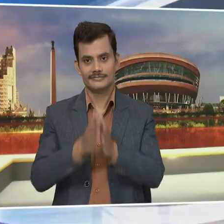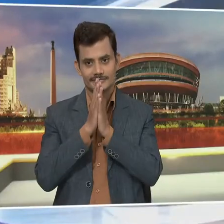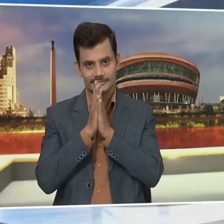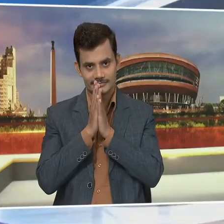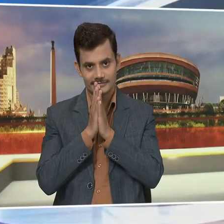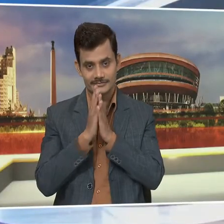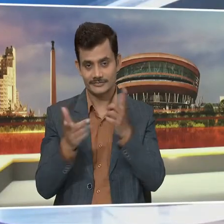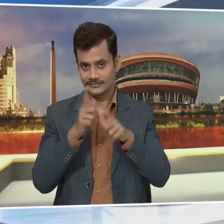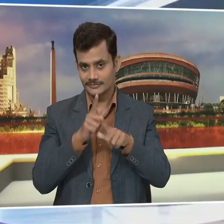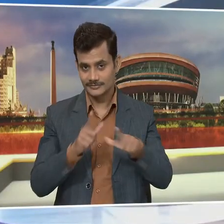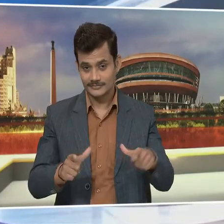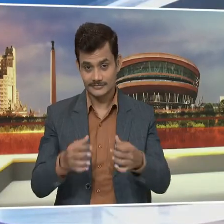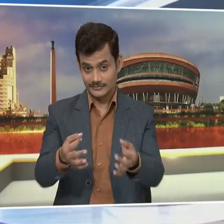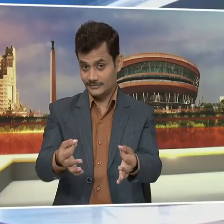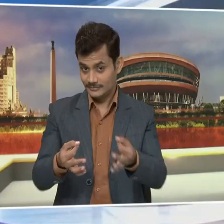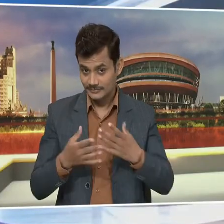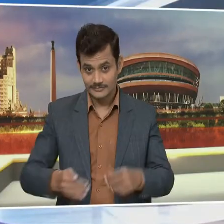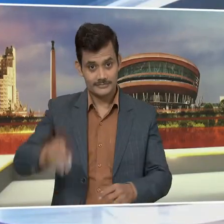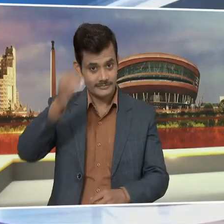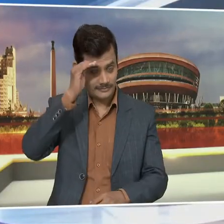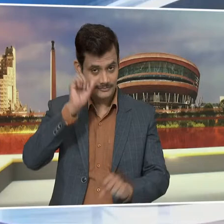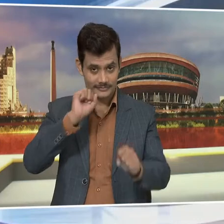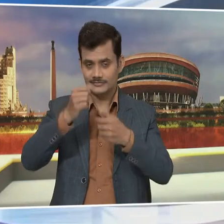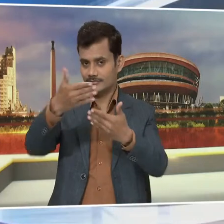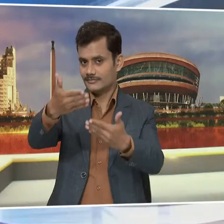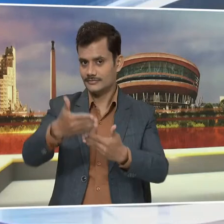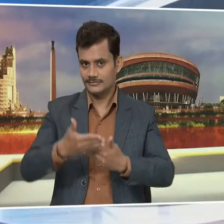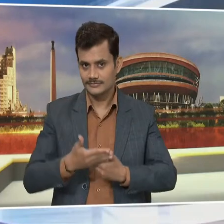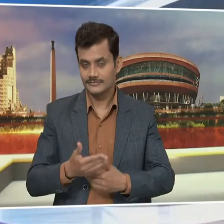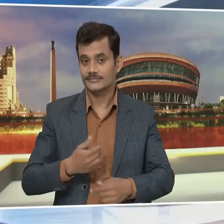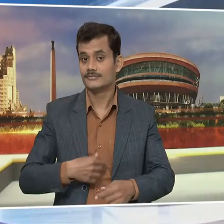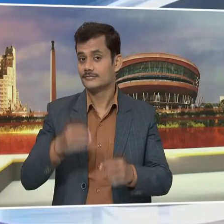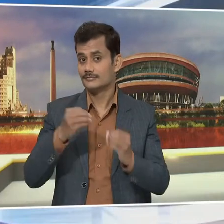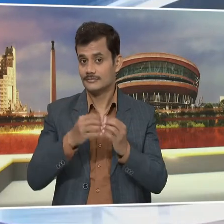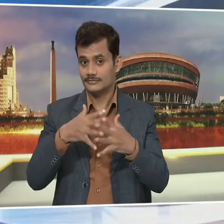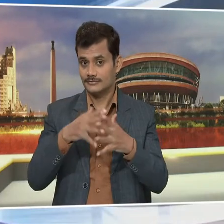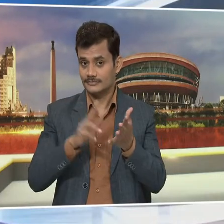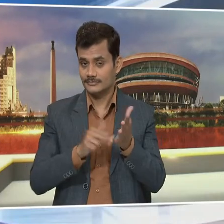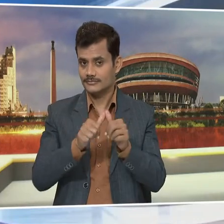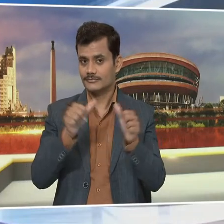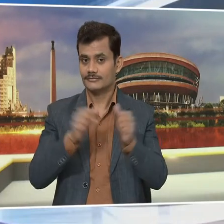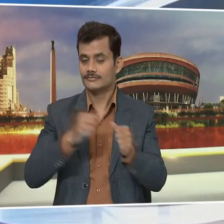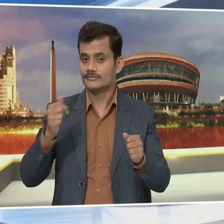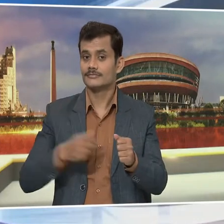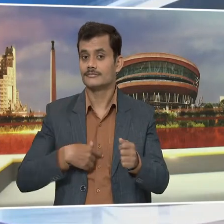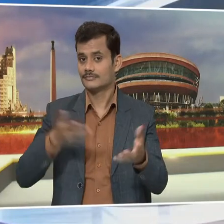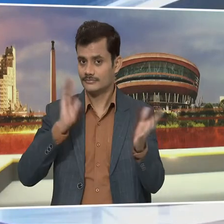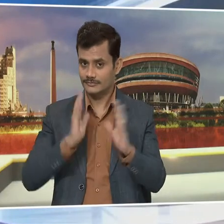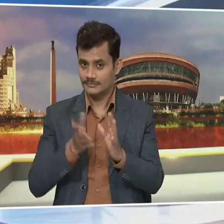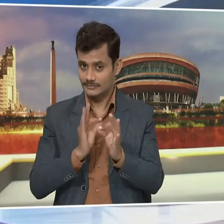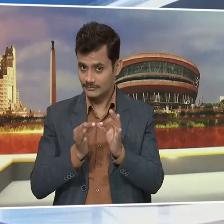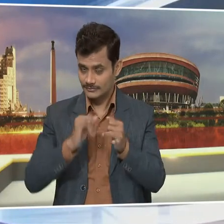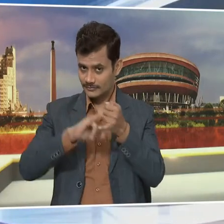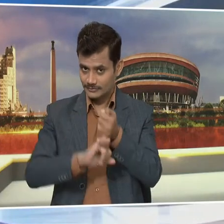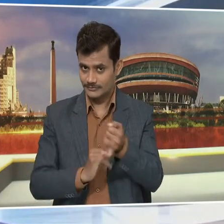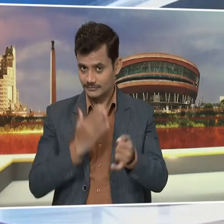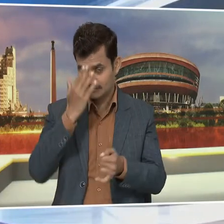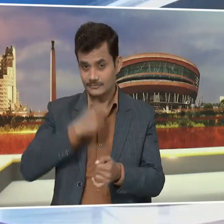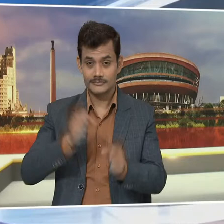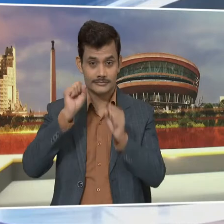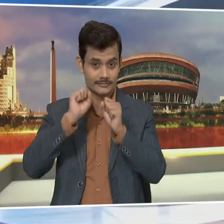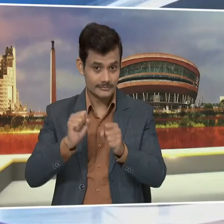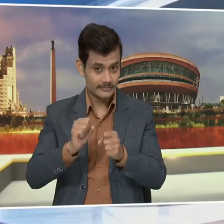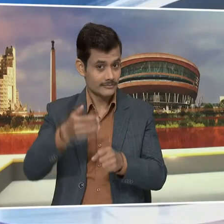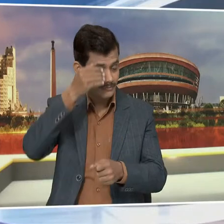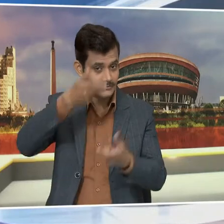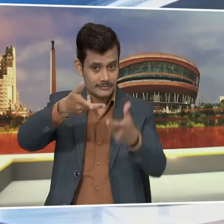नमस्कार सांकेतिक भाष्षा के इस खास पुलेटिन में आप सभी का स्वागत है मैं हूँ आपके साथ भावना नयर और मेरे साथ हैं मेरे सहियोगी शरत जो आप तक